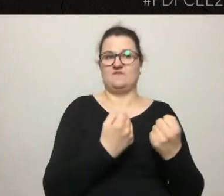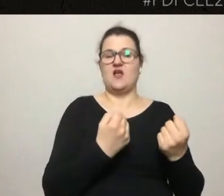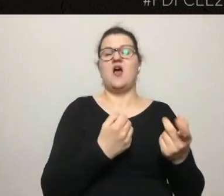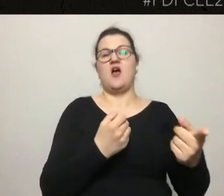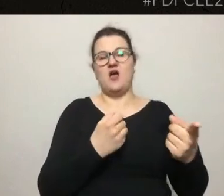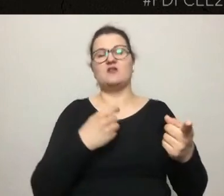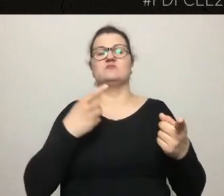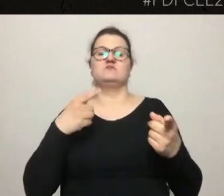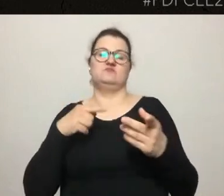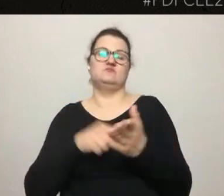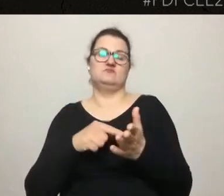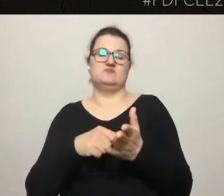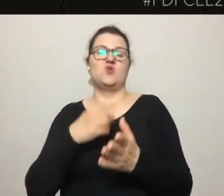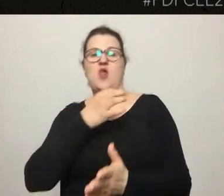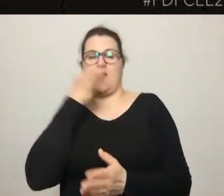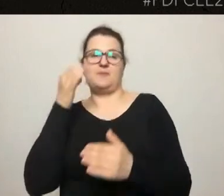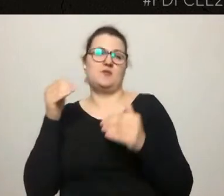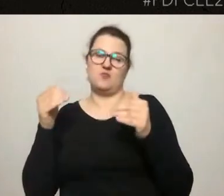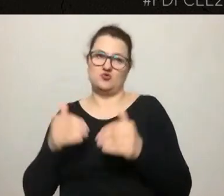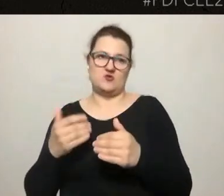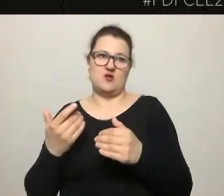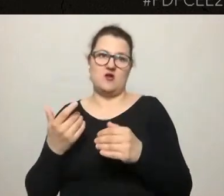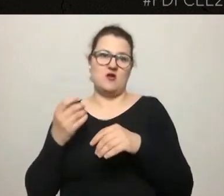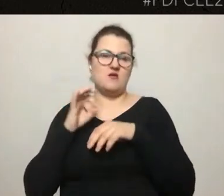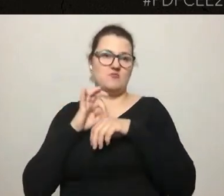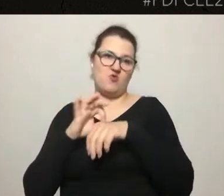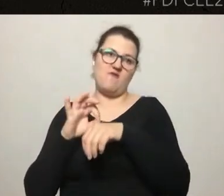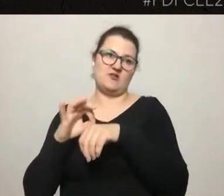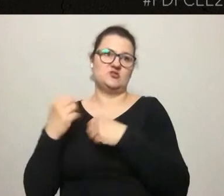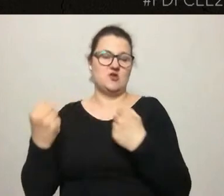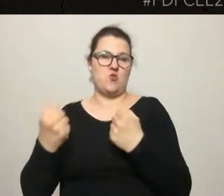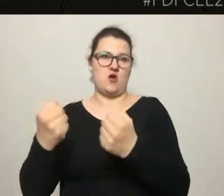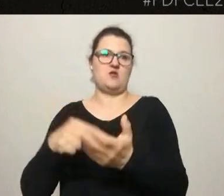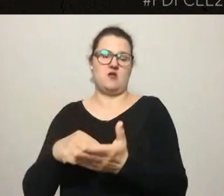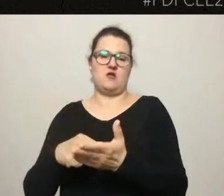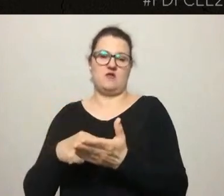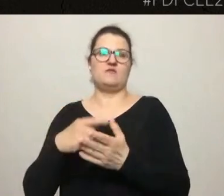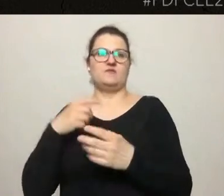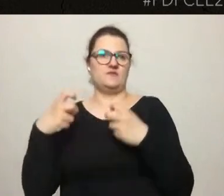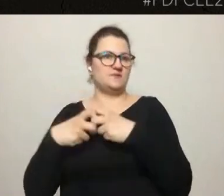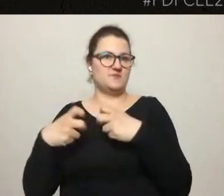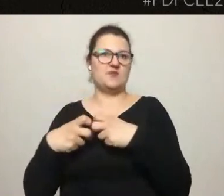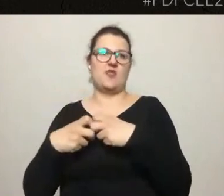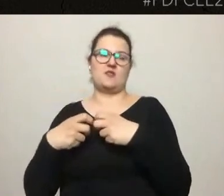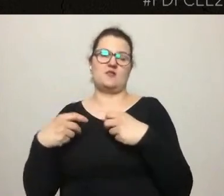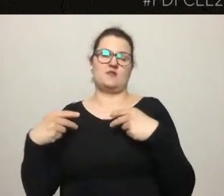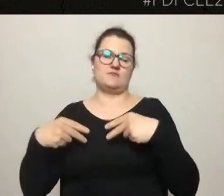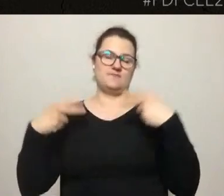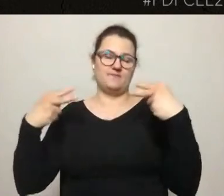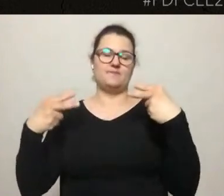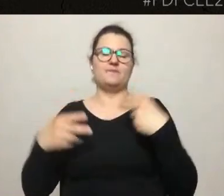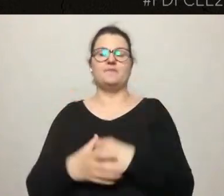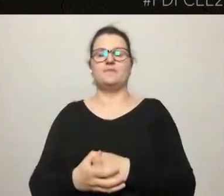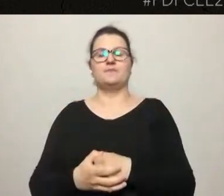można prowadzić tego typu procesy w formule online. Im bardziej ten kapitał